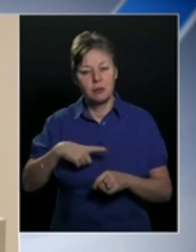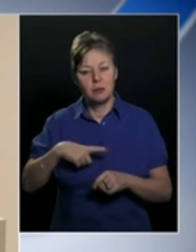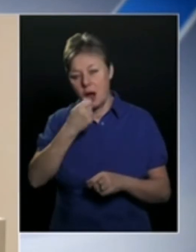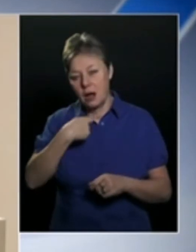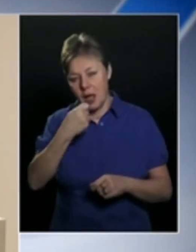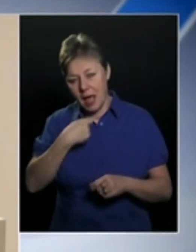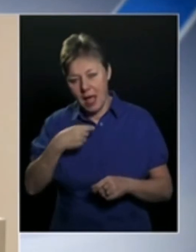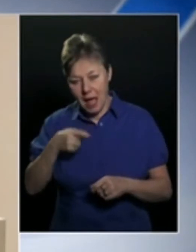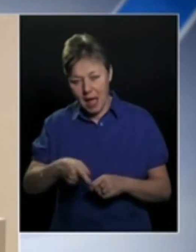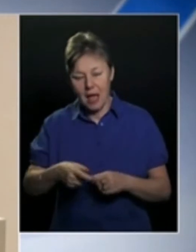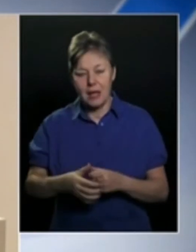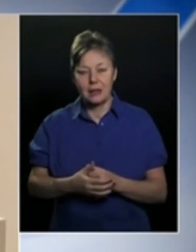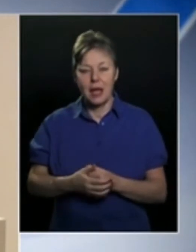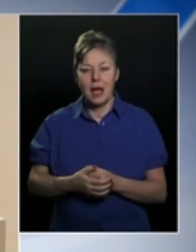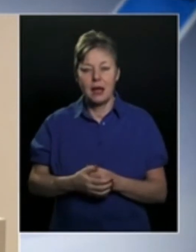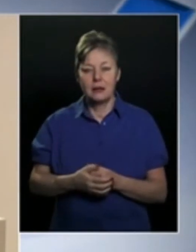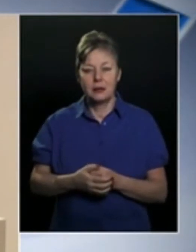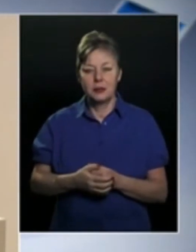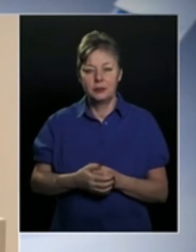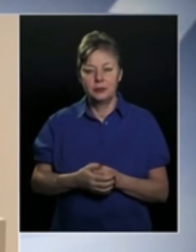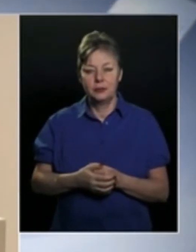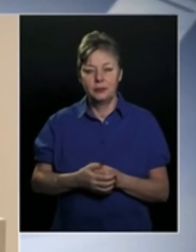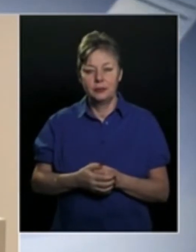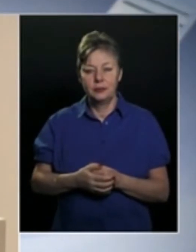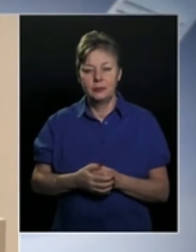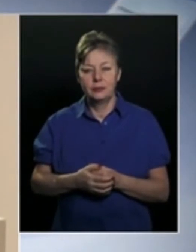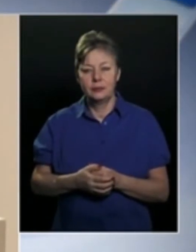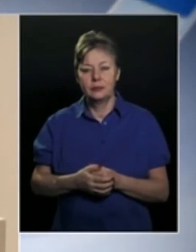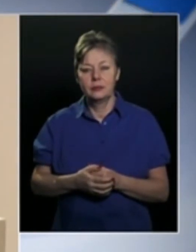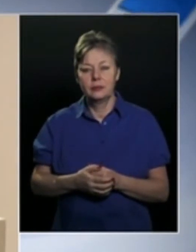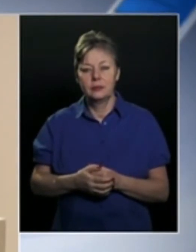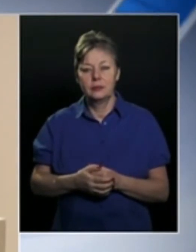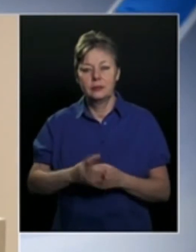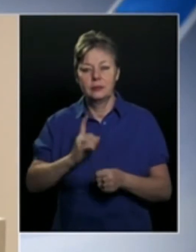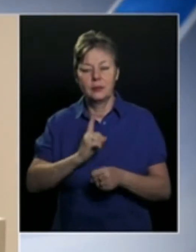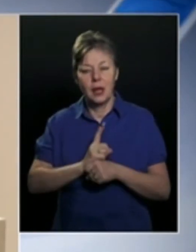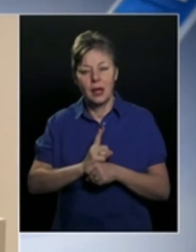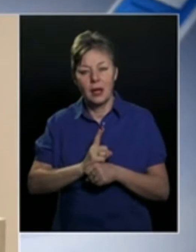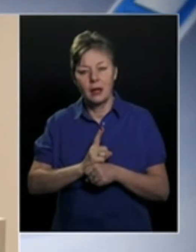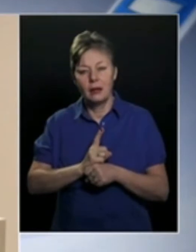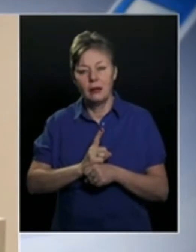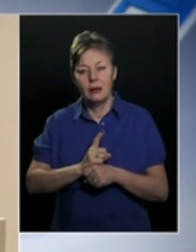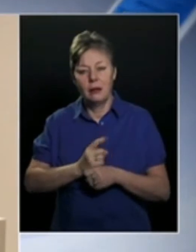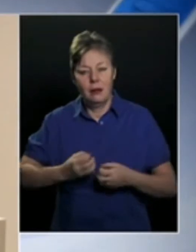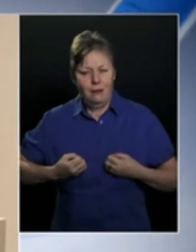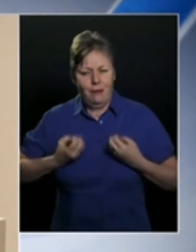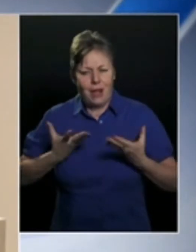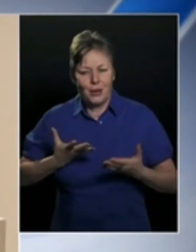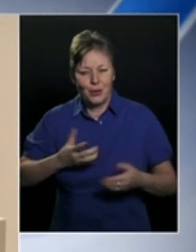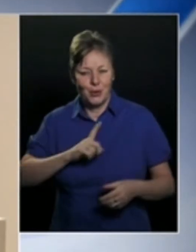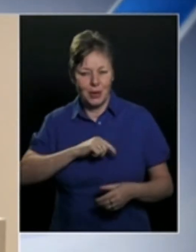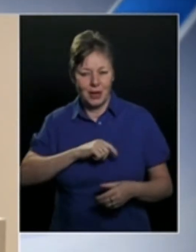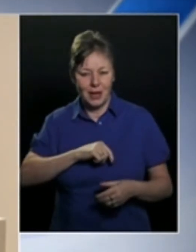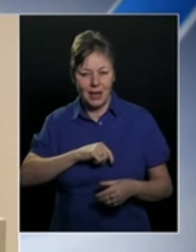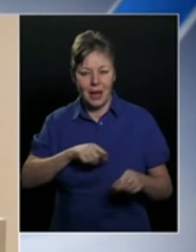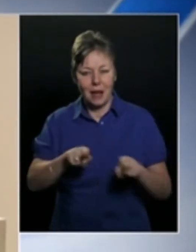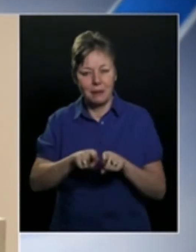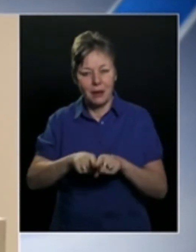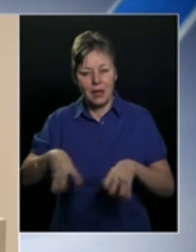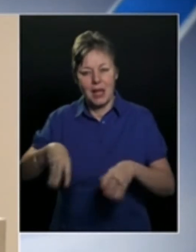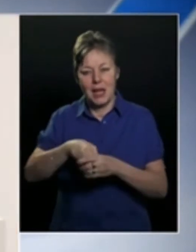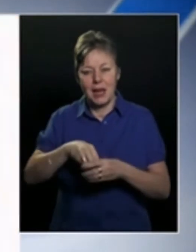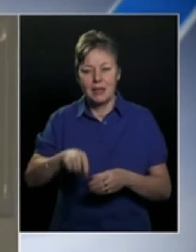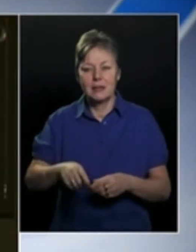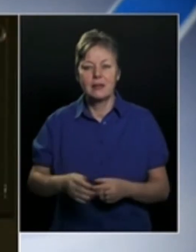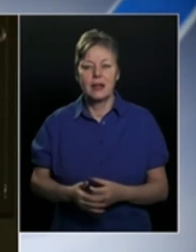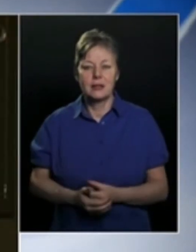nem csak úgy mondom, hogy a jó étel jelenti a kulináris élvezet a kikapcsolódást, hanem felülül a lélek, amikor egy ilyenen